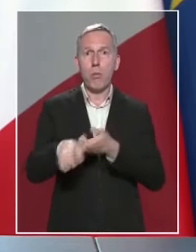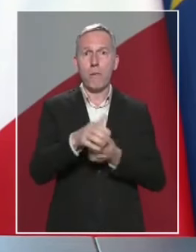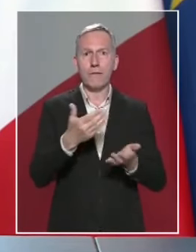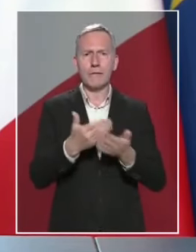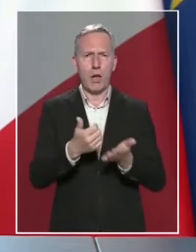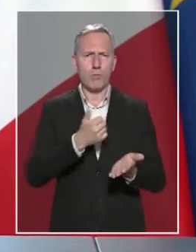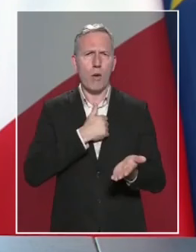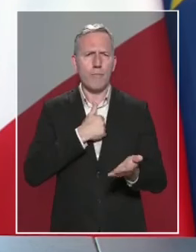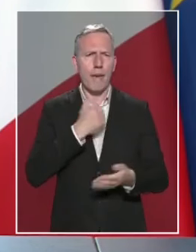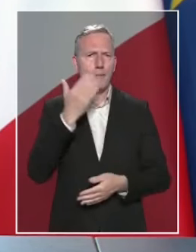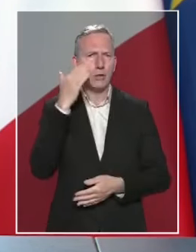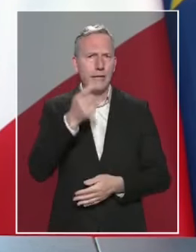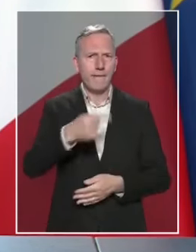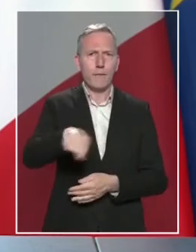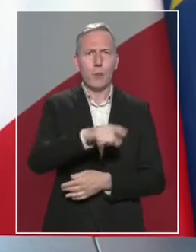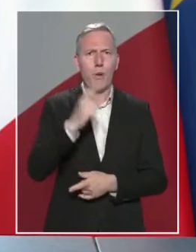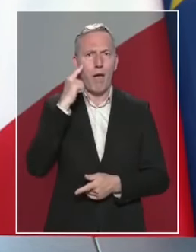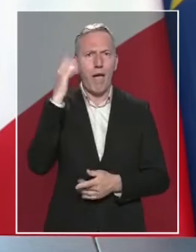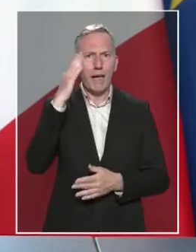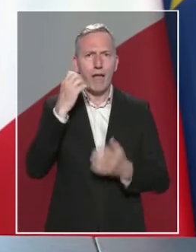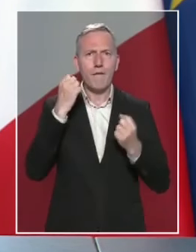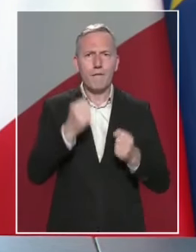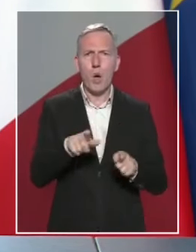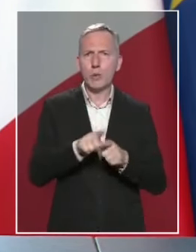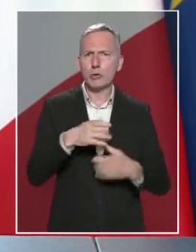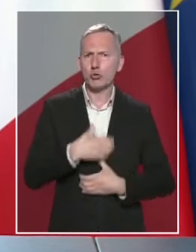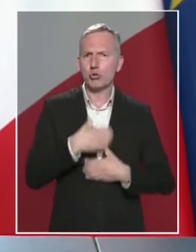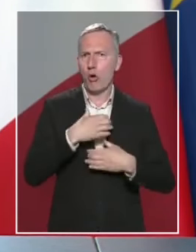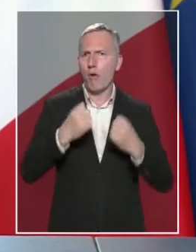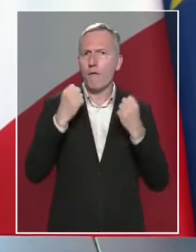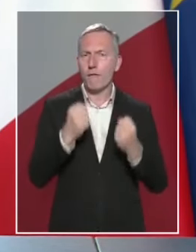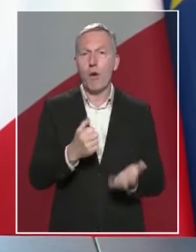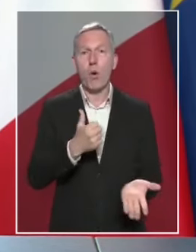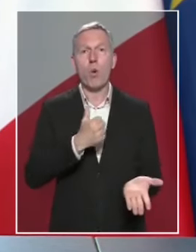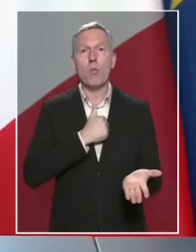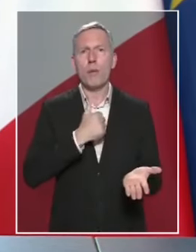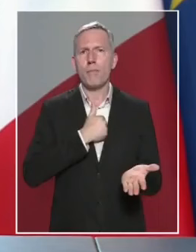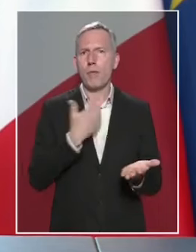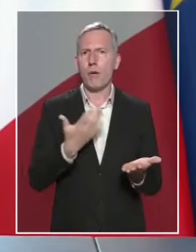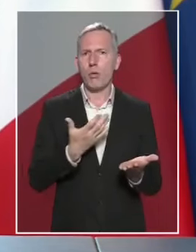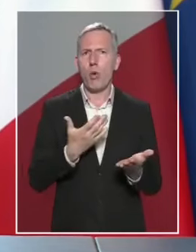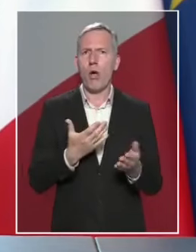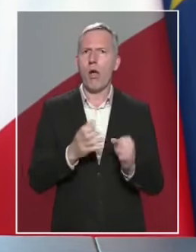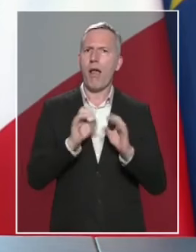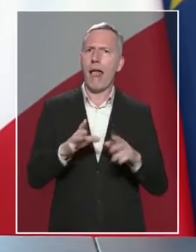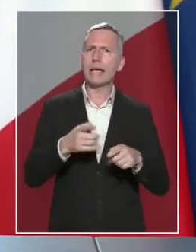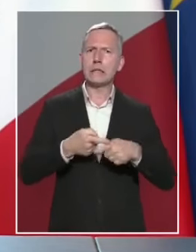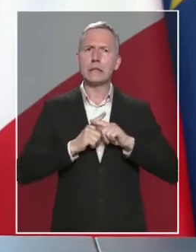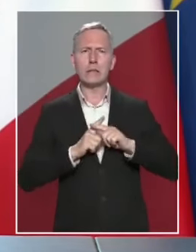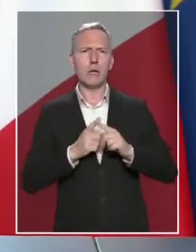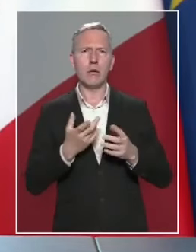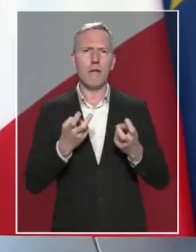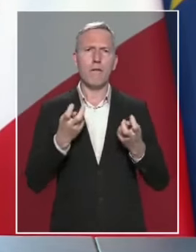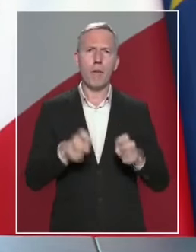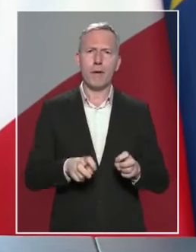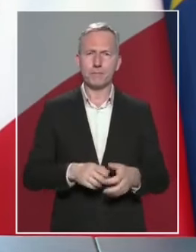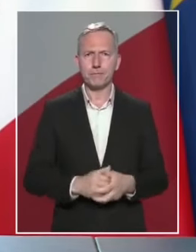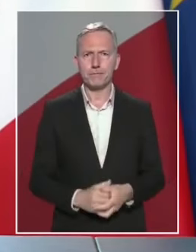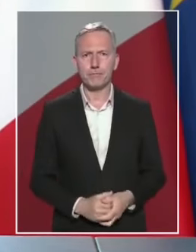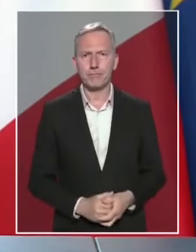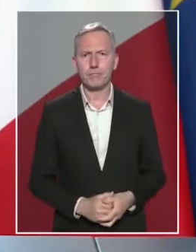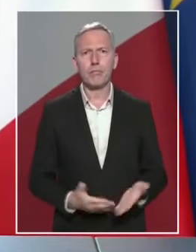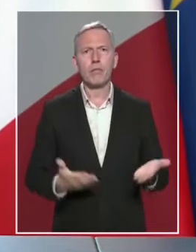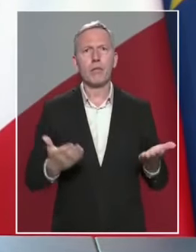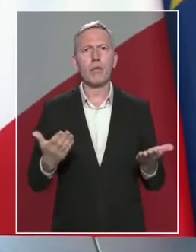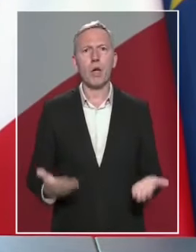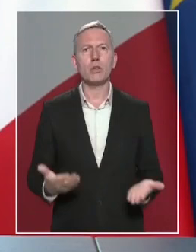je le sais, vous inquiète, parfois vous choque, et auquel je n'entends rien céder. Or, aujourd'hui,